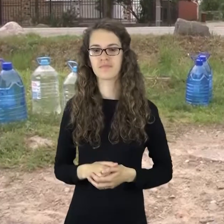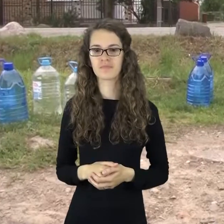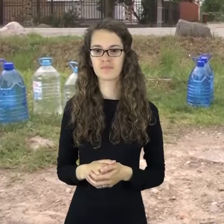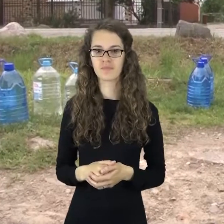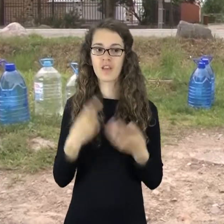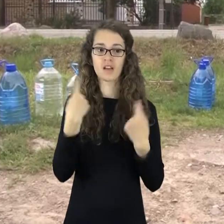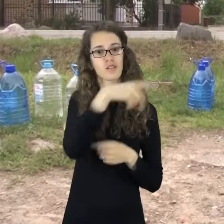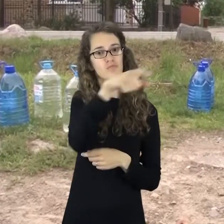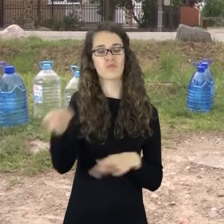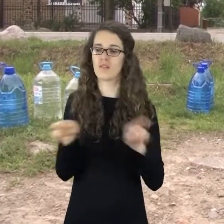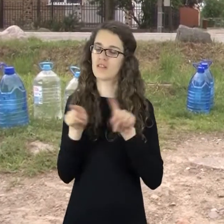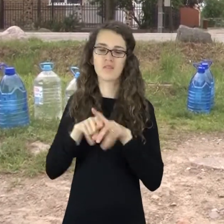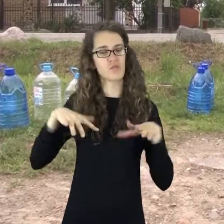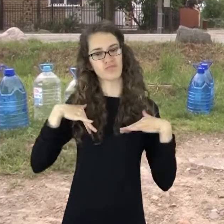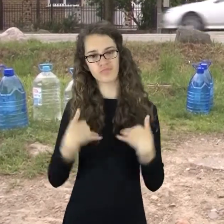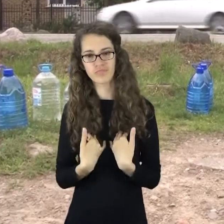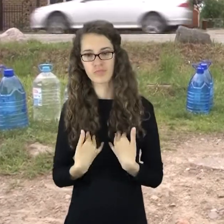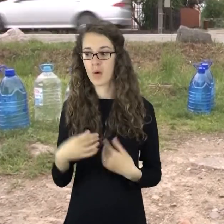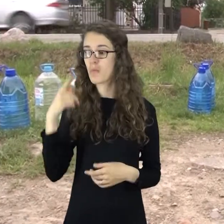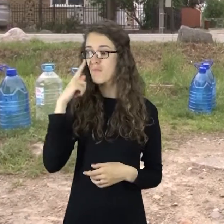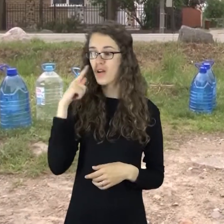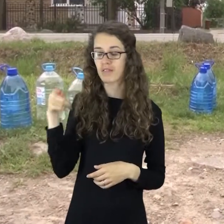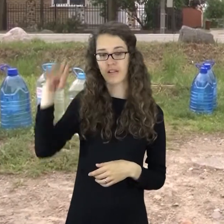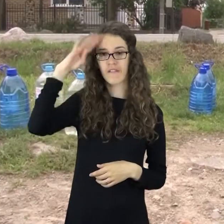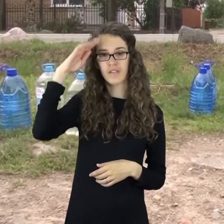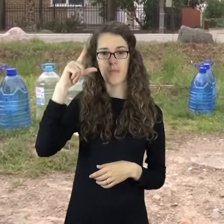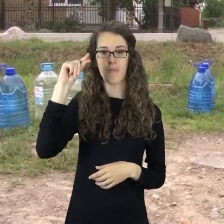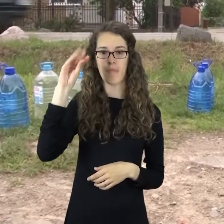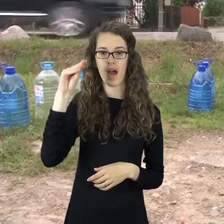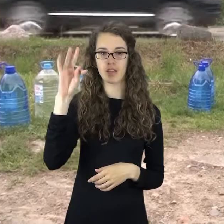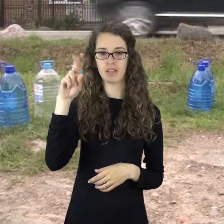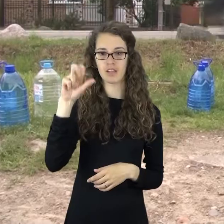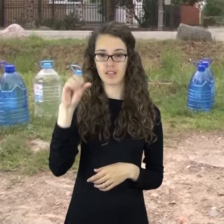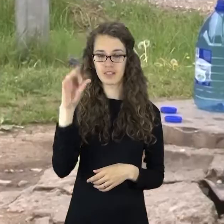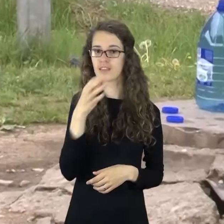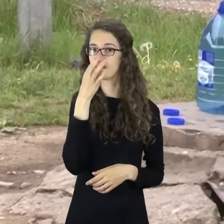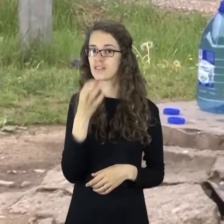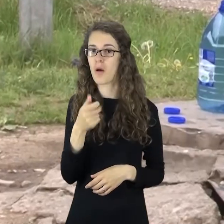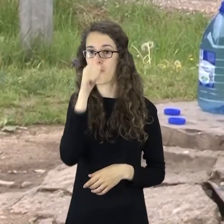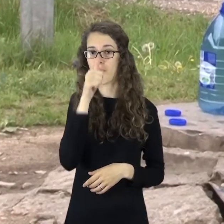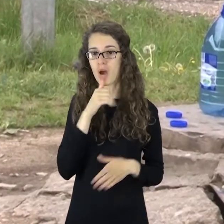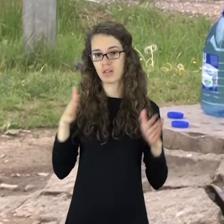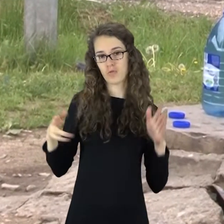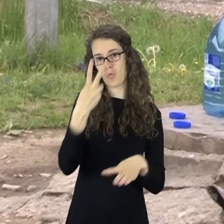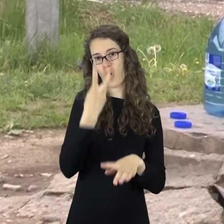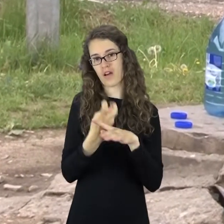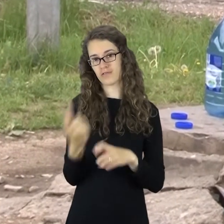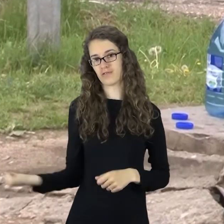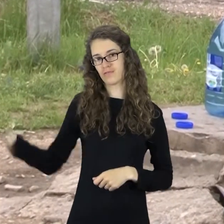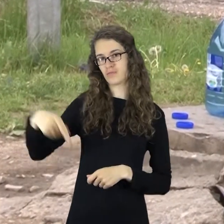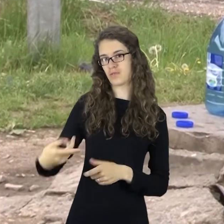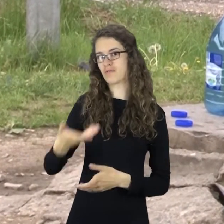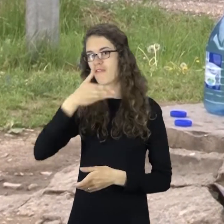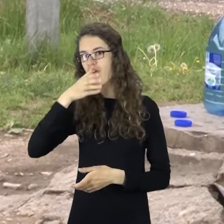Nu su Vilimo neslėpia ir kiti miestiečiai. Štai ponas Petras teigia čia apsilankantis bent porą kartų per mėnesį. O